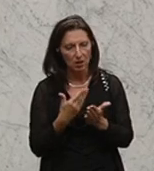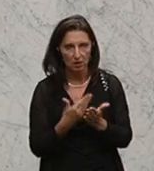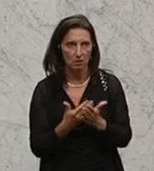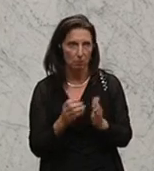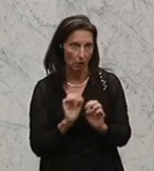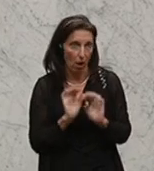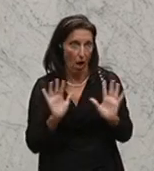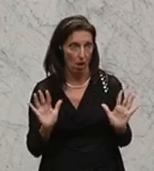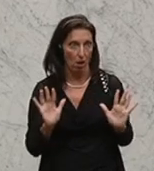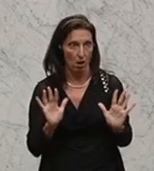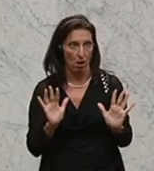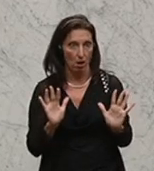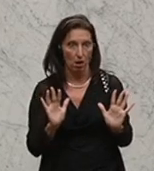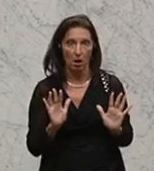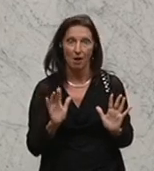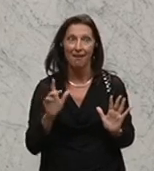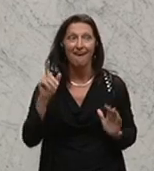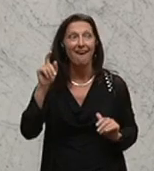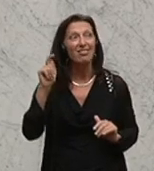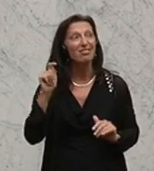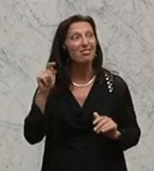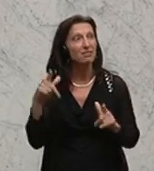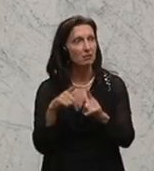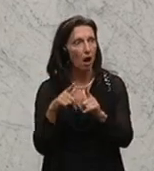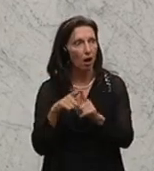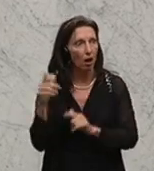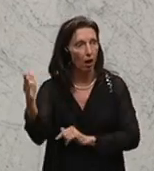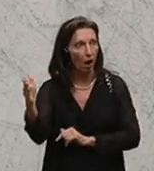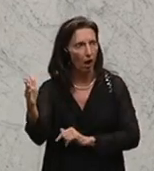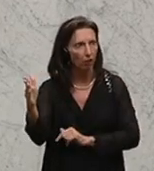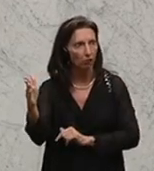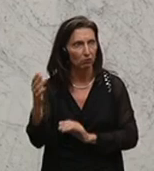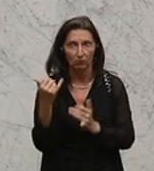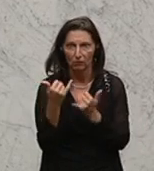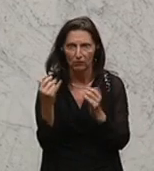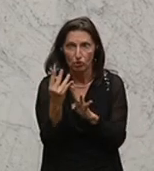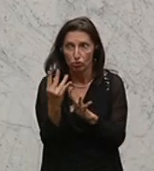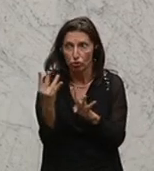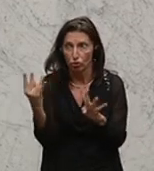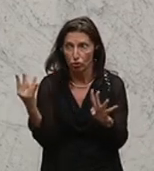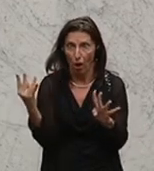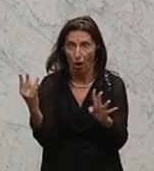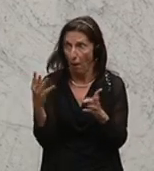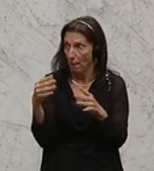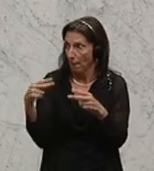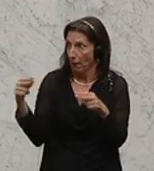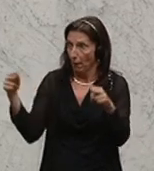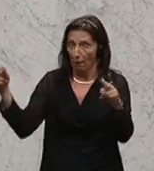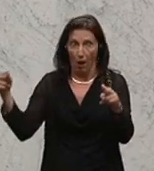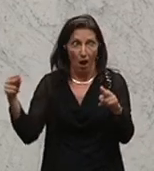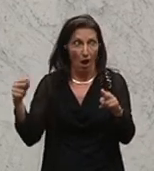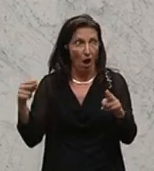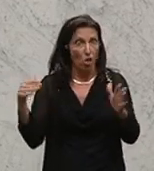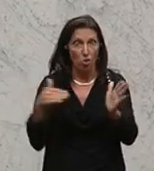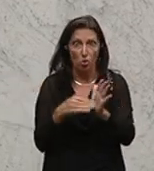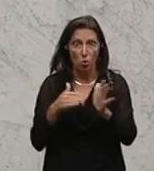ungefähr, dass in Dreiskirchen ein Rückstau entstanden ist, dass Zelte aufgebaut